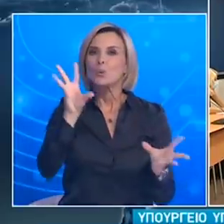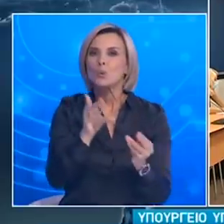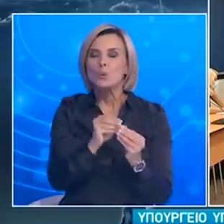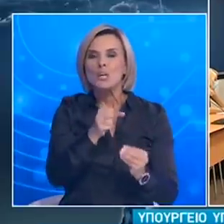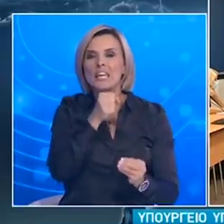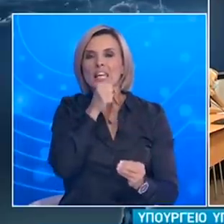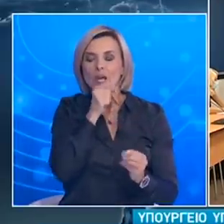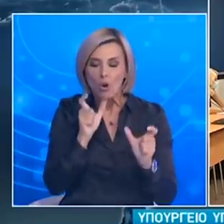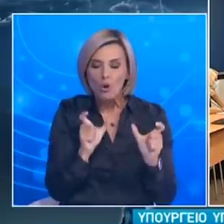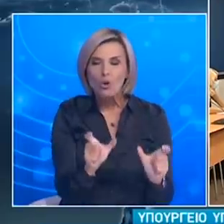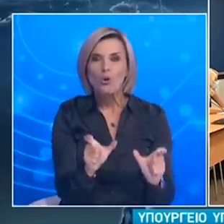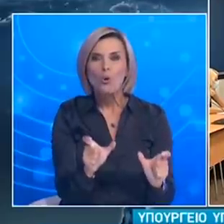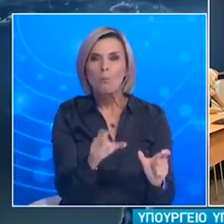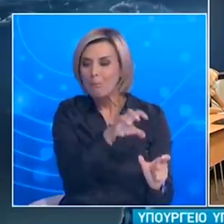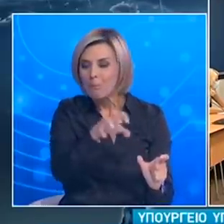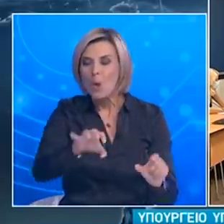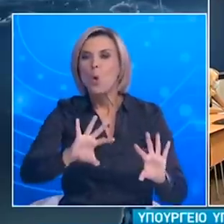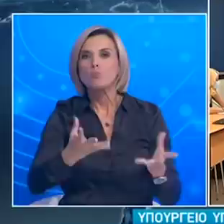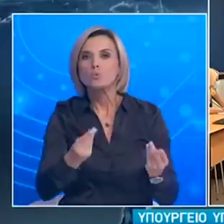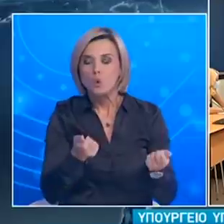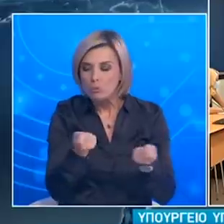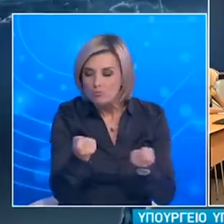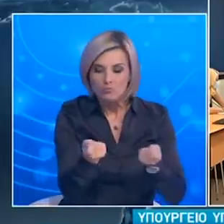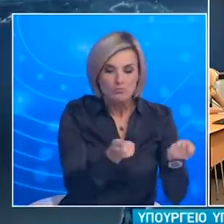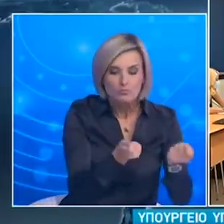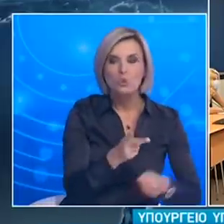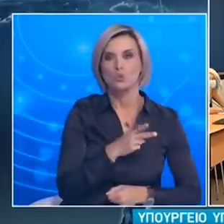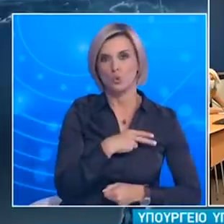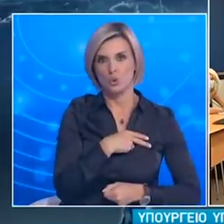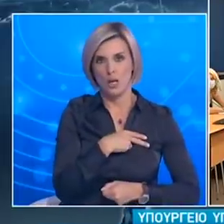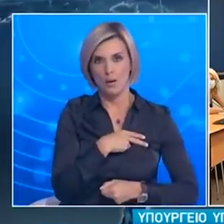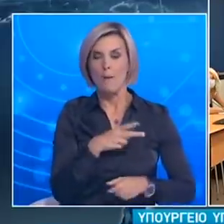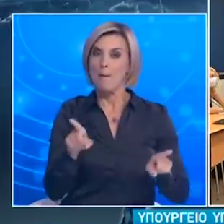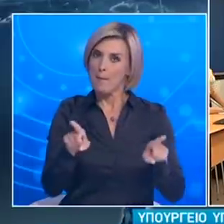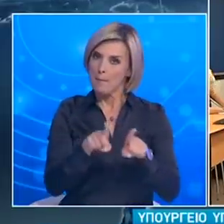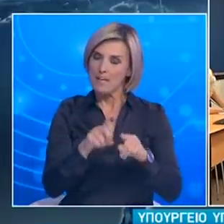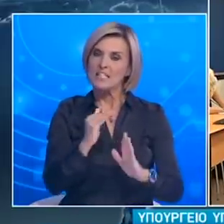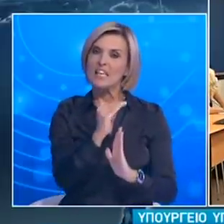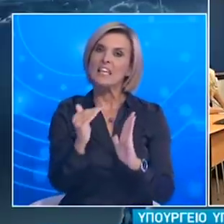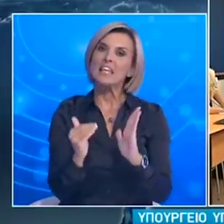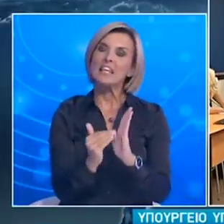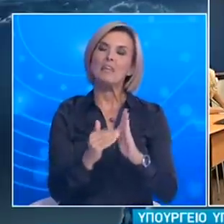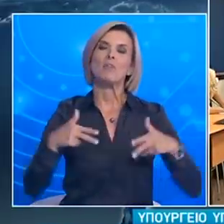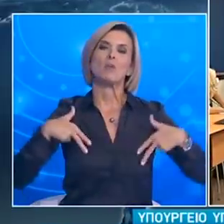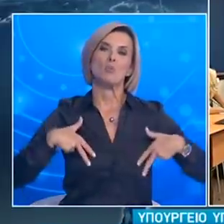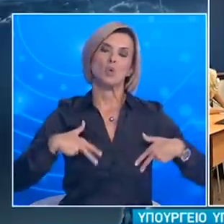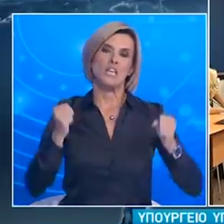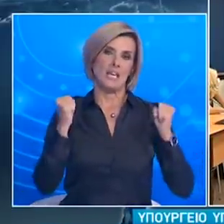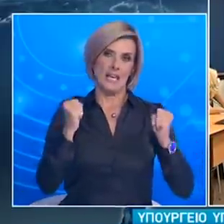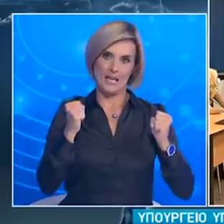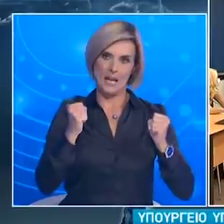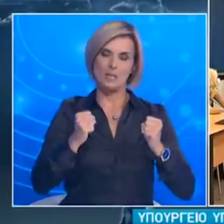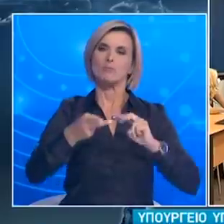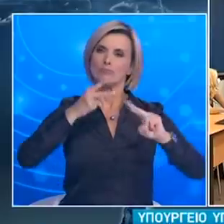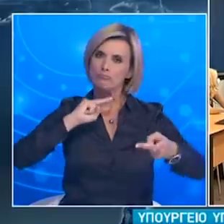των μέτρων προστασίας στις μονάδες φροντίδας ηλικιωμένων. Στην ενημέρωση συμμετέχει και ο Υφυπουργός Υγείας Βασίλης Κοντοζαμάνης προκειμένου να